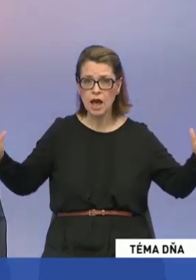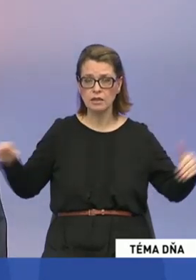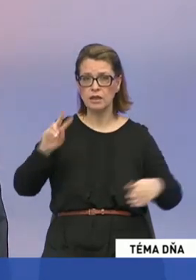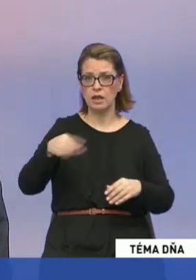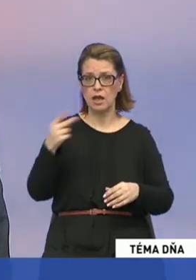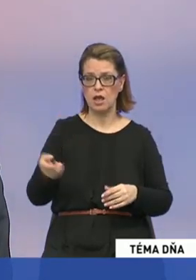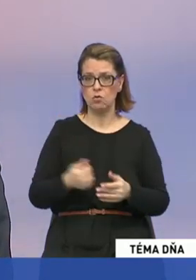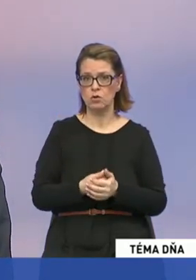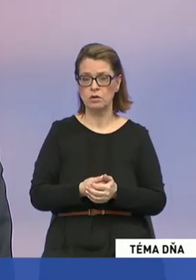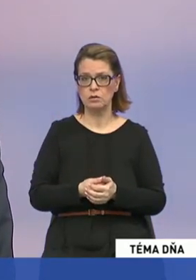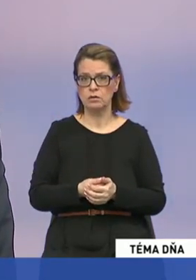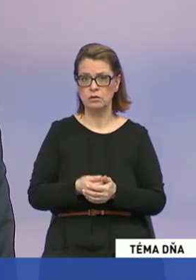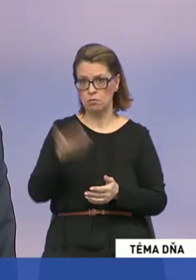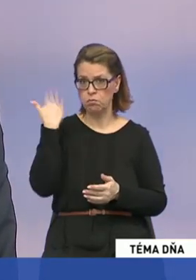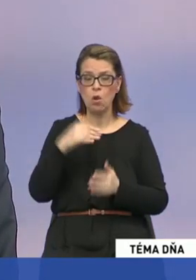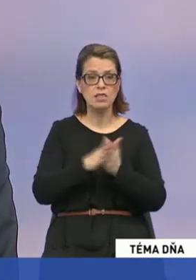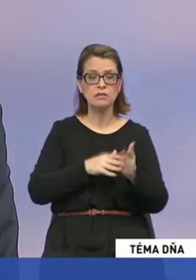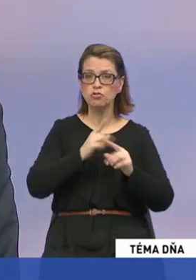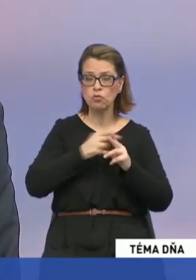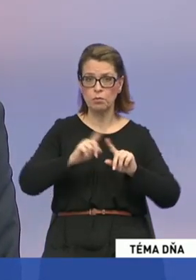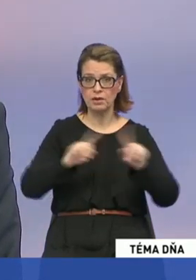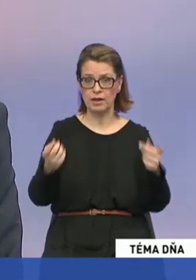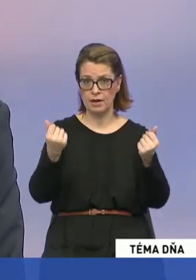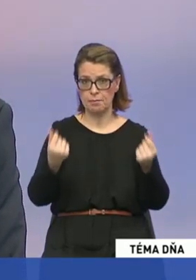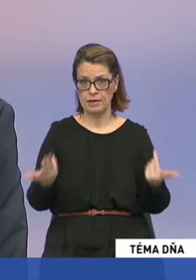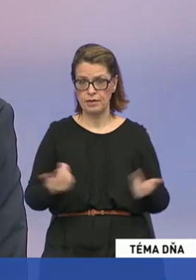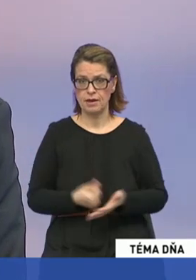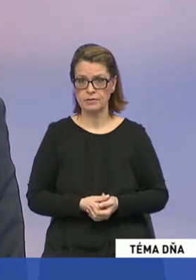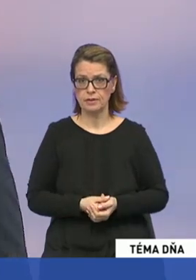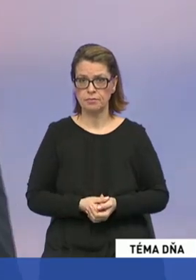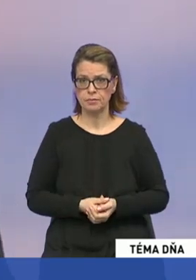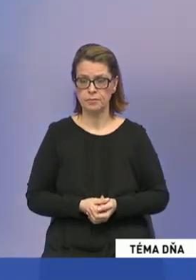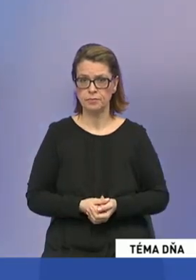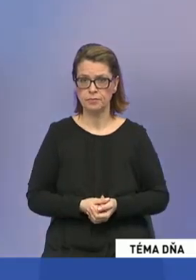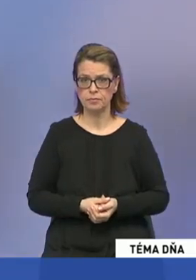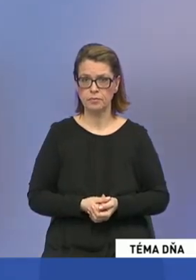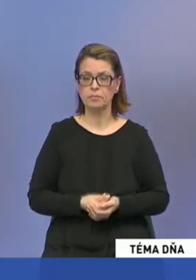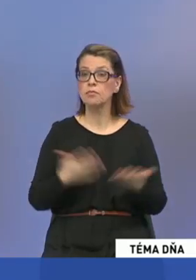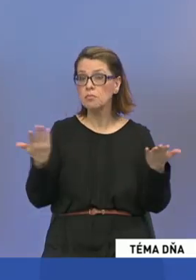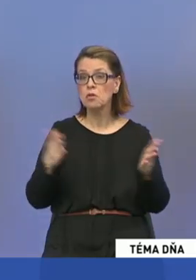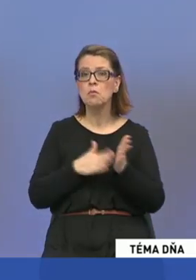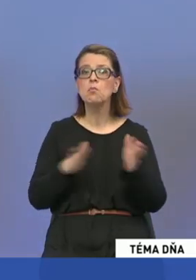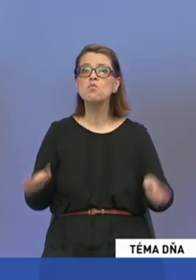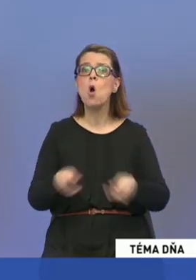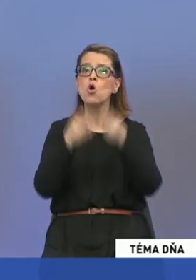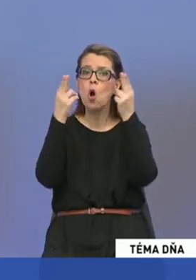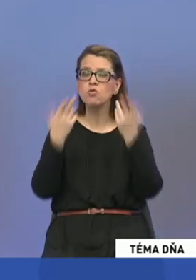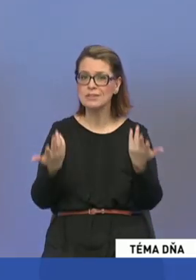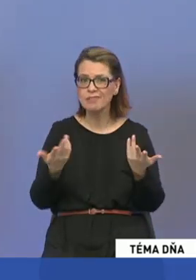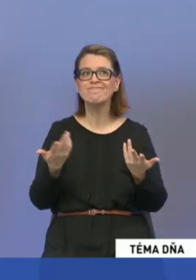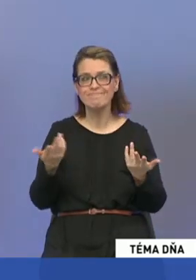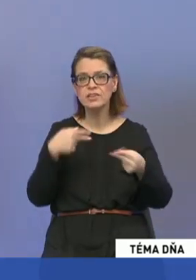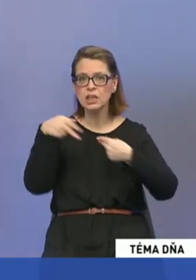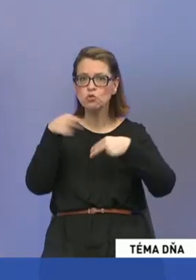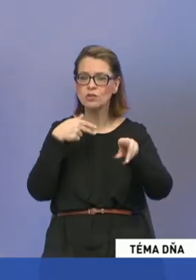,8, a plánované na rok 2012. No, tak mochovce sú zatiaľ diskutabilné.